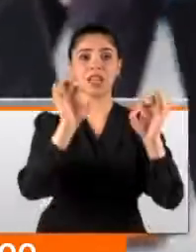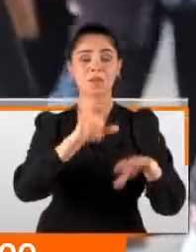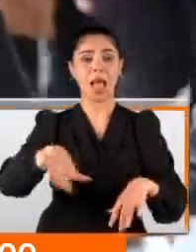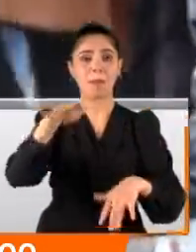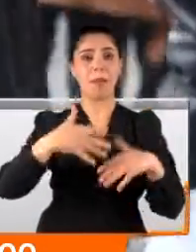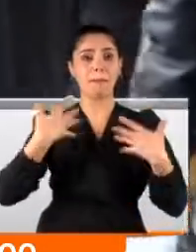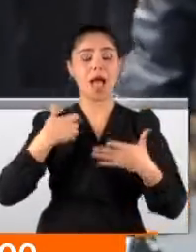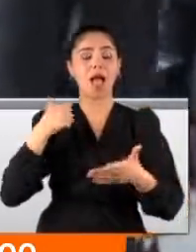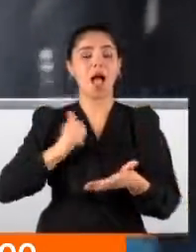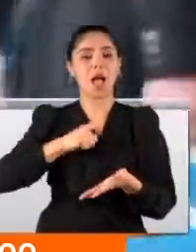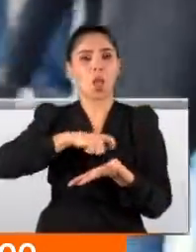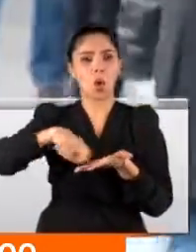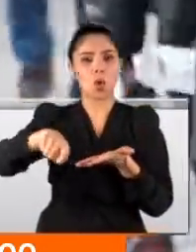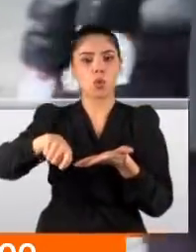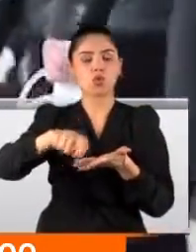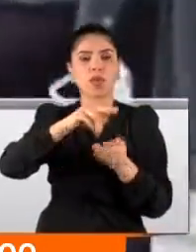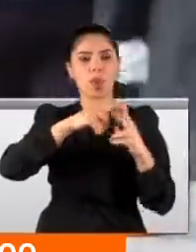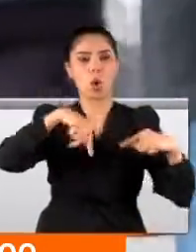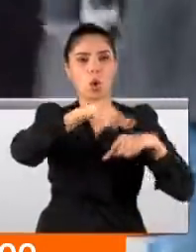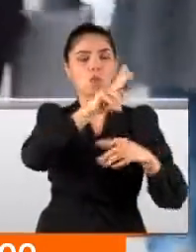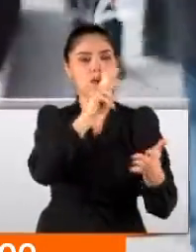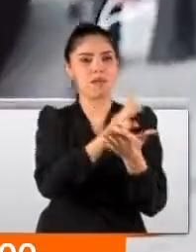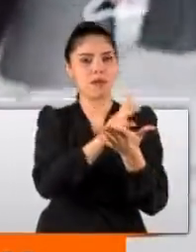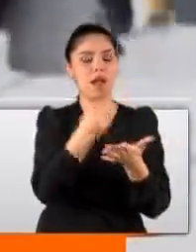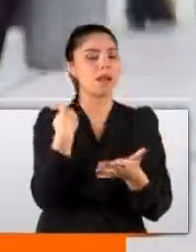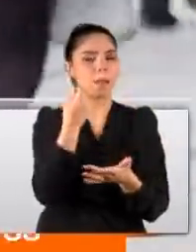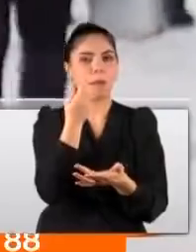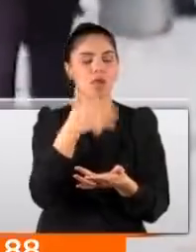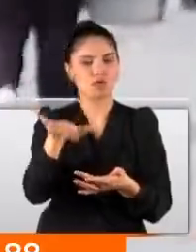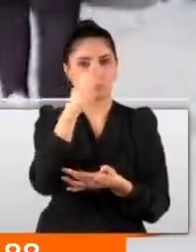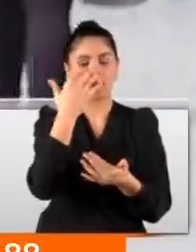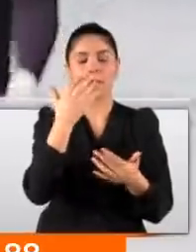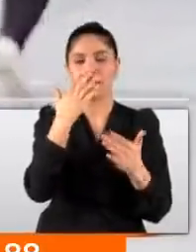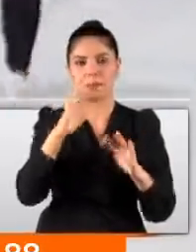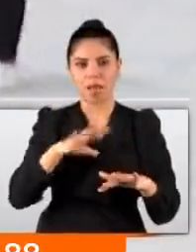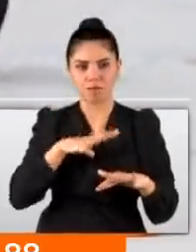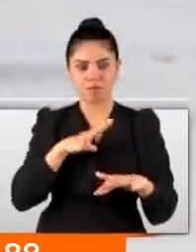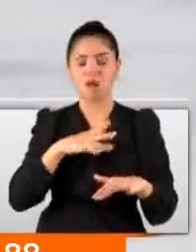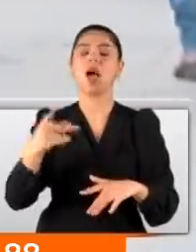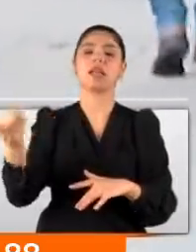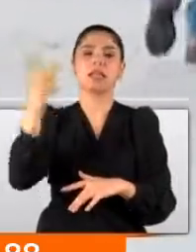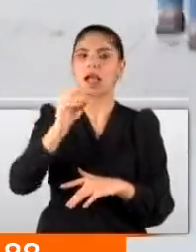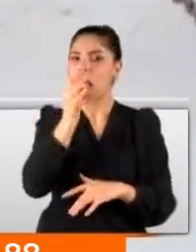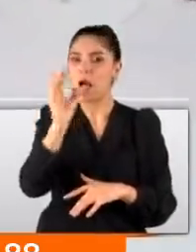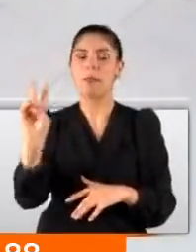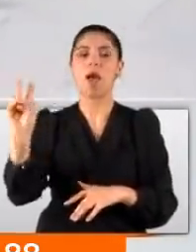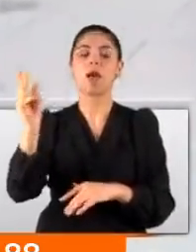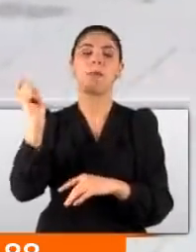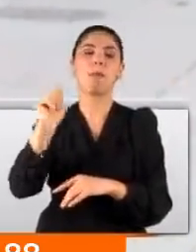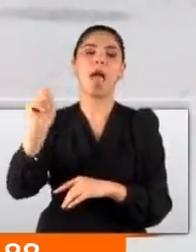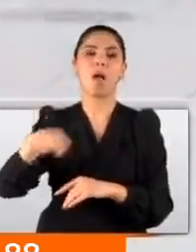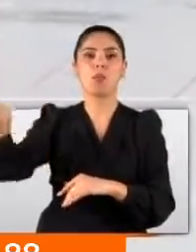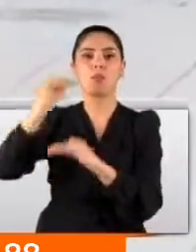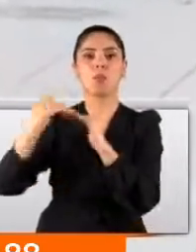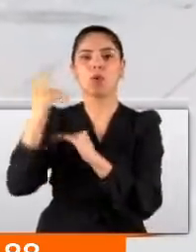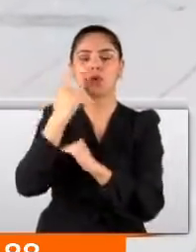asgari ücret tespit komisyonunun belirleyeceği yeni ücretteyken bir müjde de memurlar için geldi. Ocak ayından itibaren